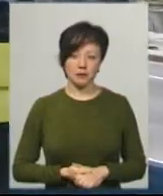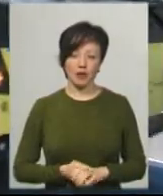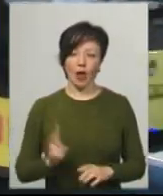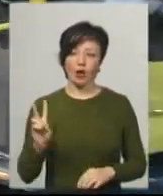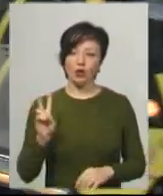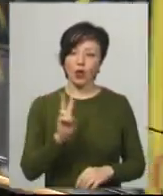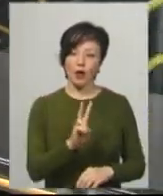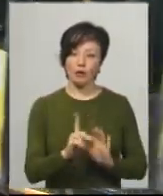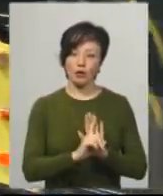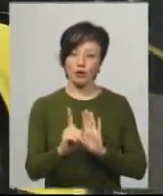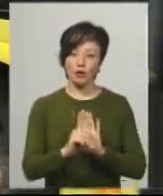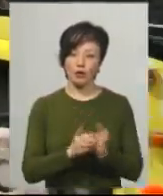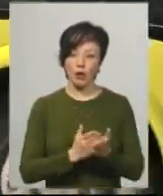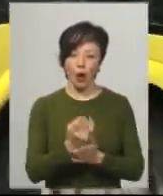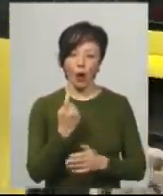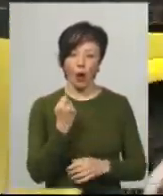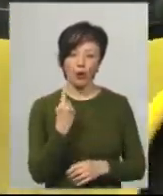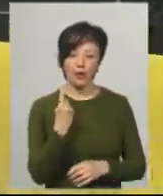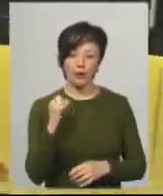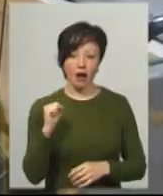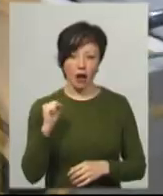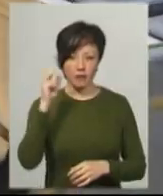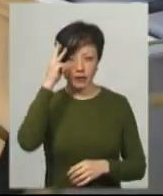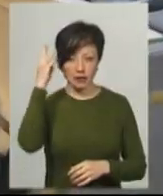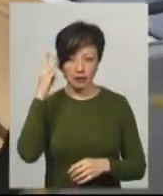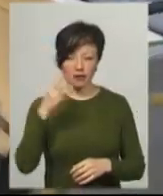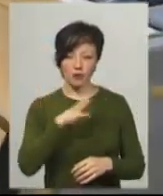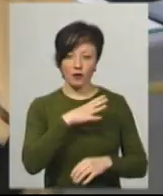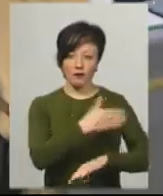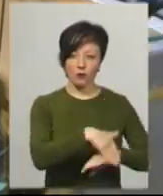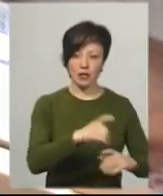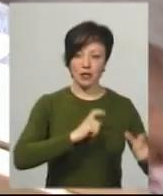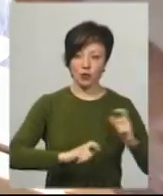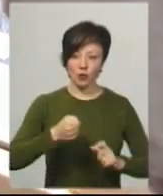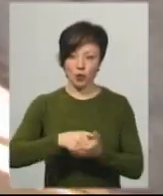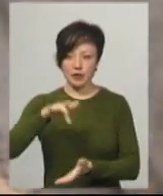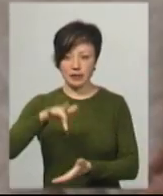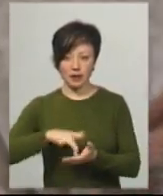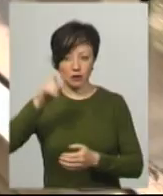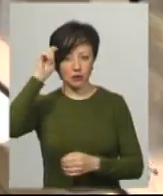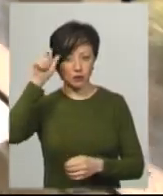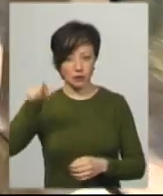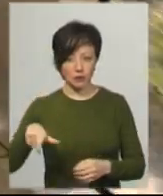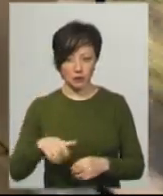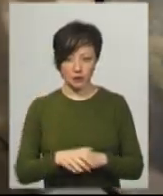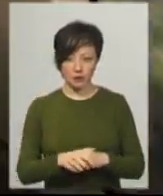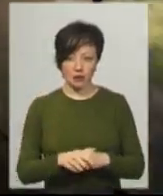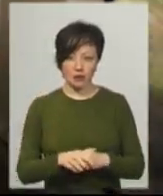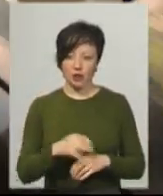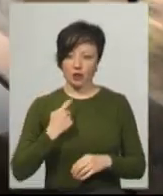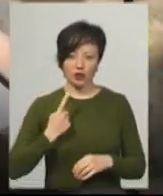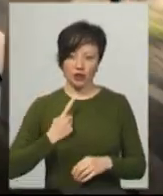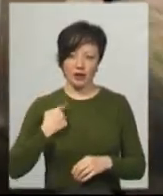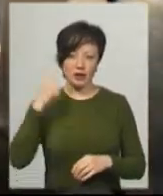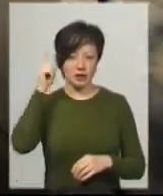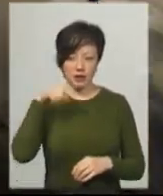Тролейбусом, який курсує маршрутом 11А у Хмельницькому, діставався з вулиці Інститутської до центру Костянтин Грановський. Ні, не чекав, я знав, що